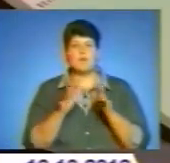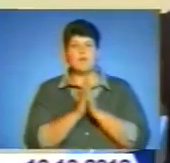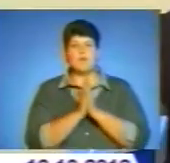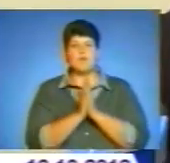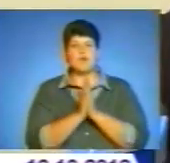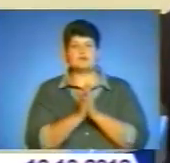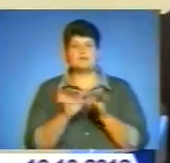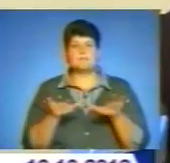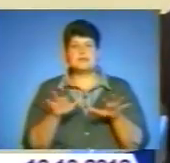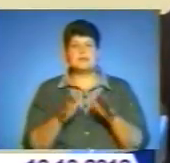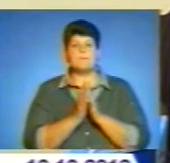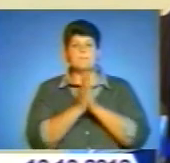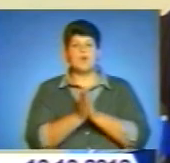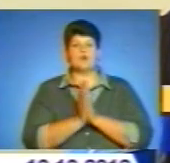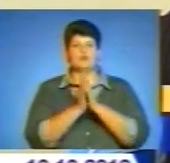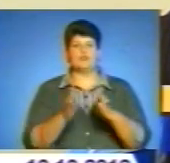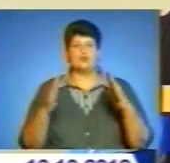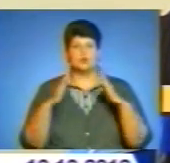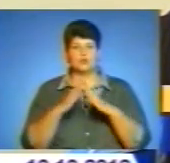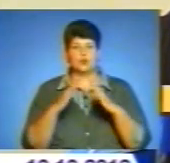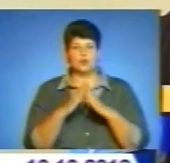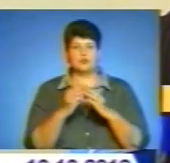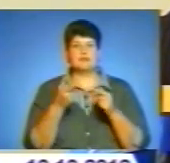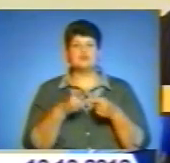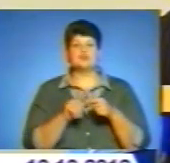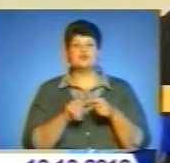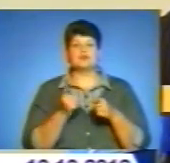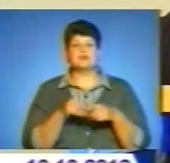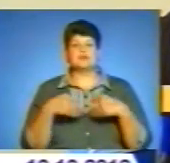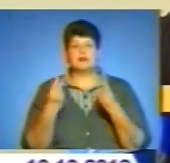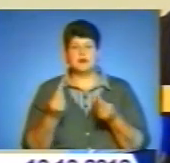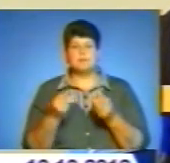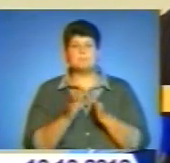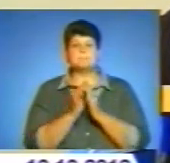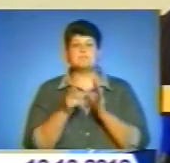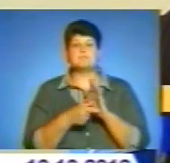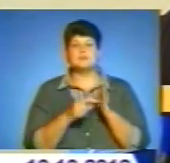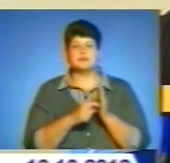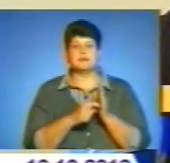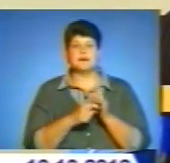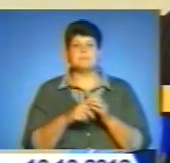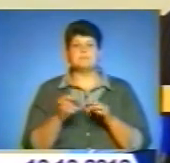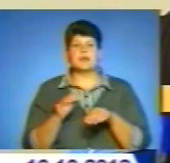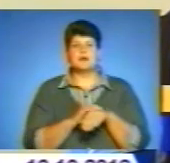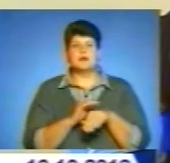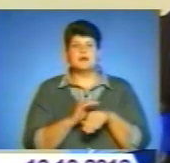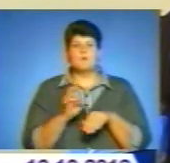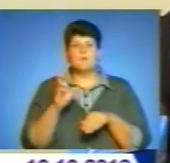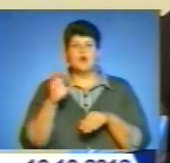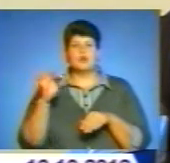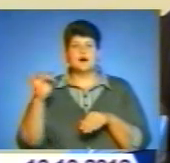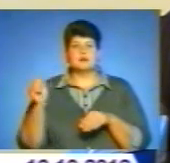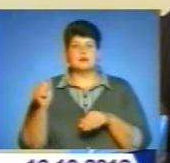Наразі найгостріше стоїть питання приміщення. Більше 10 років єврейська община просить місця для молитовного дому. Те, що